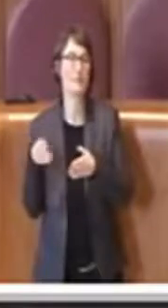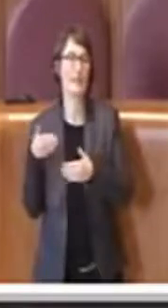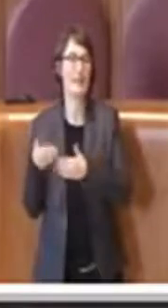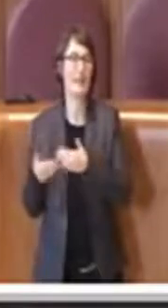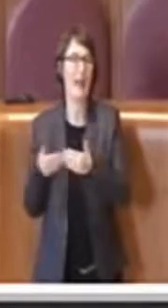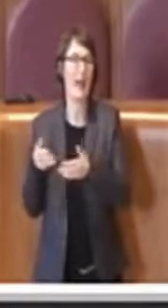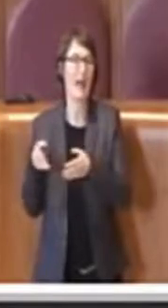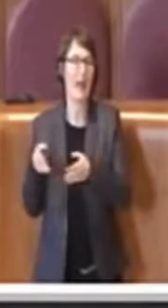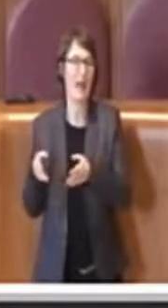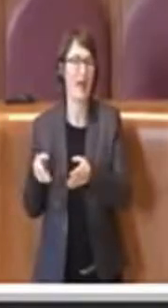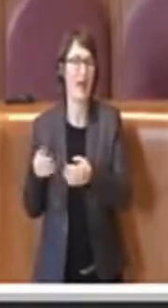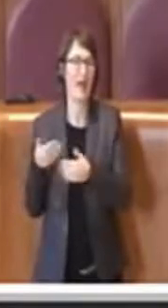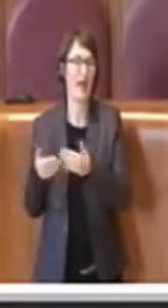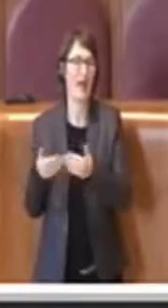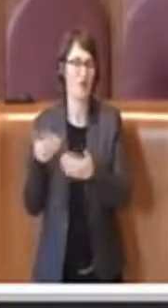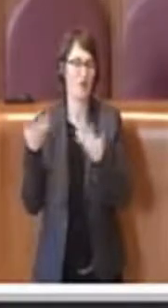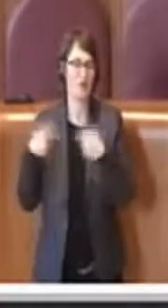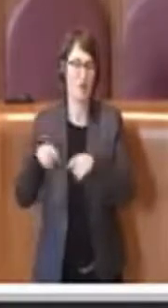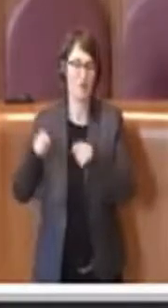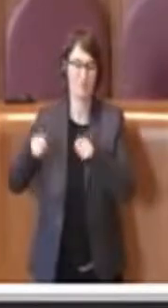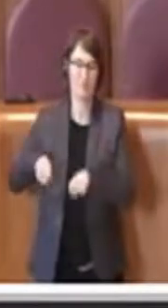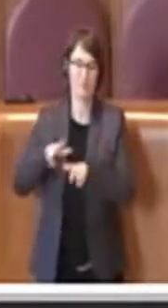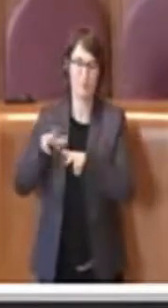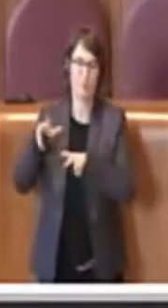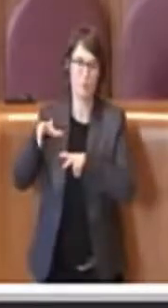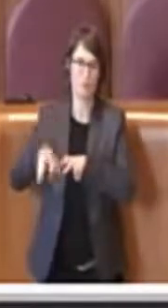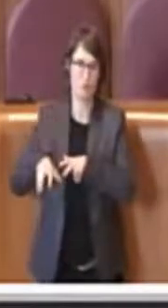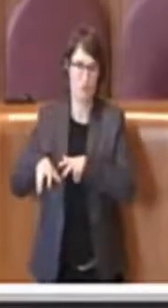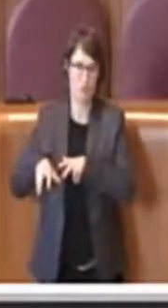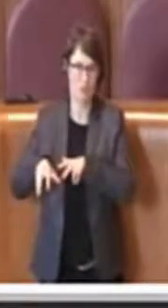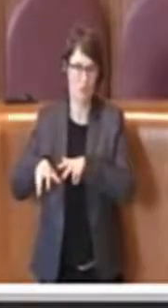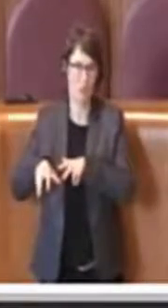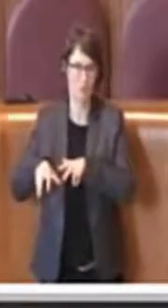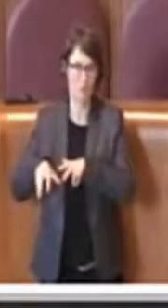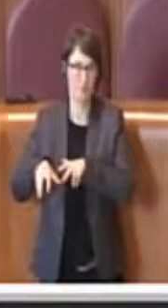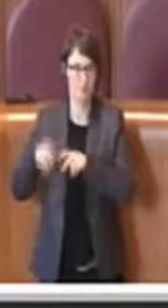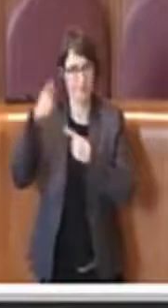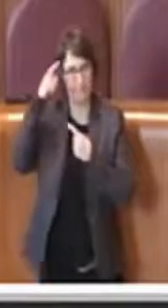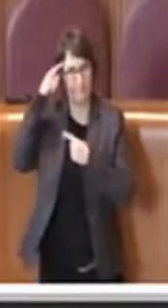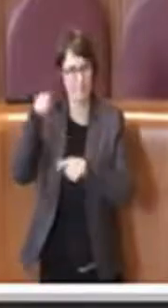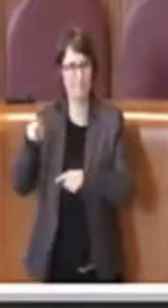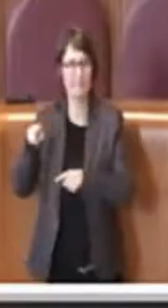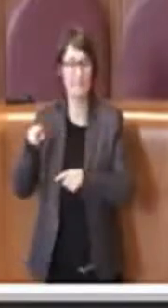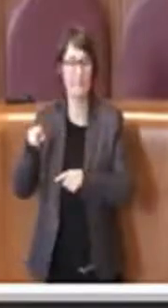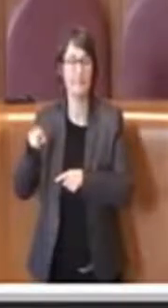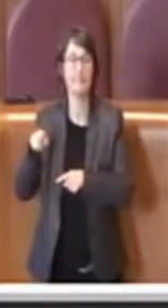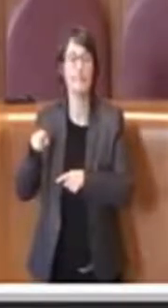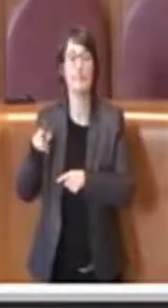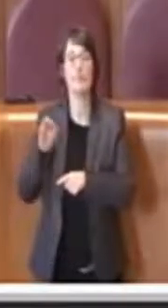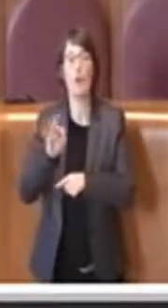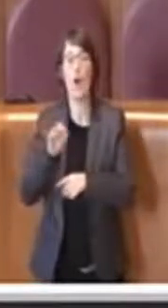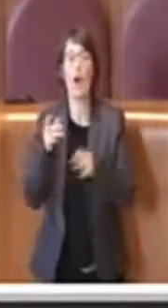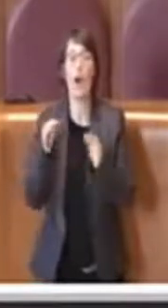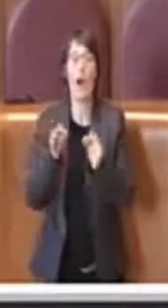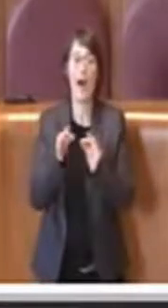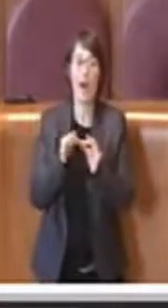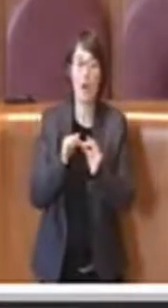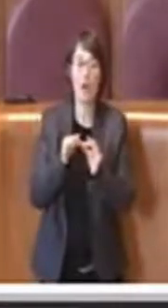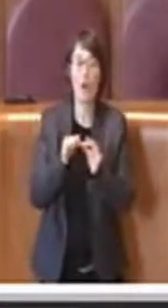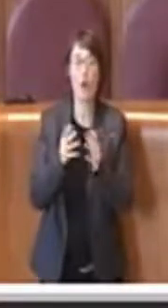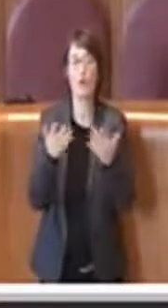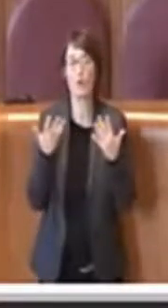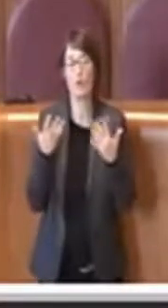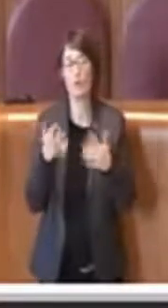avviato dal municipio e l'accordo che è stato proposto